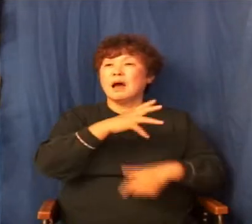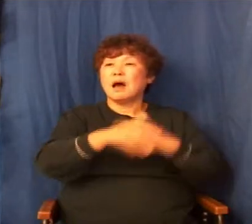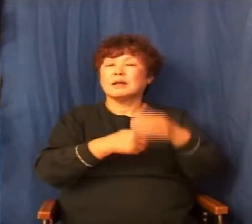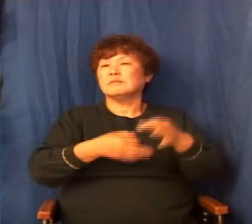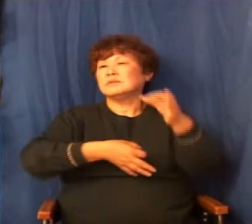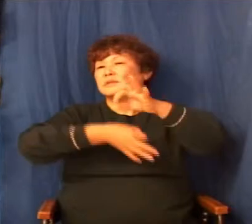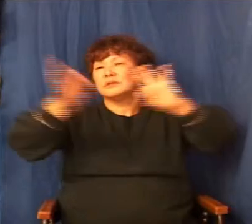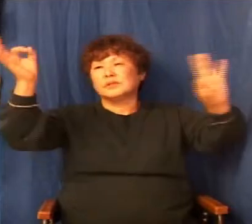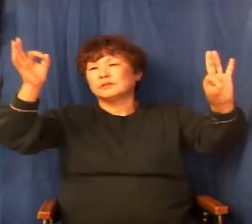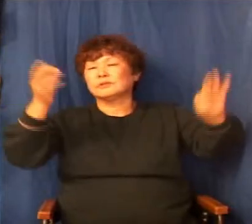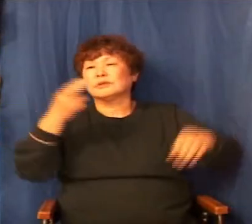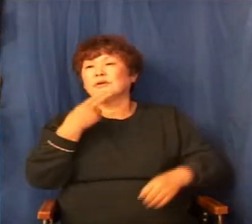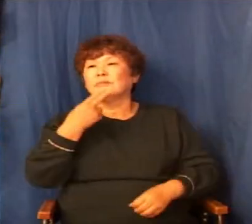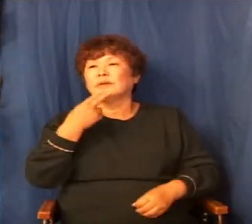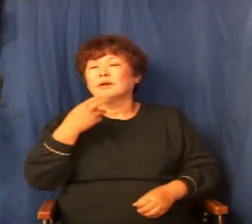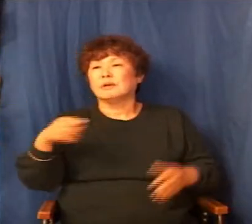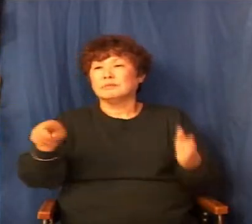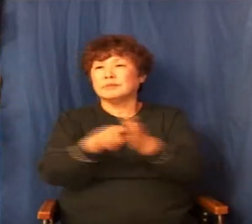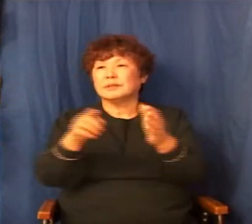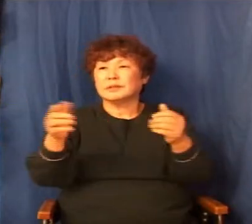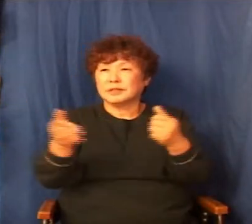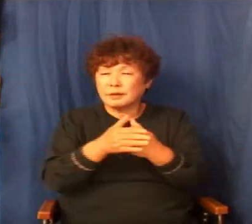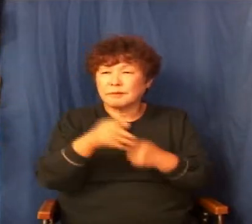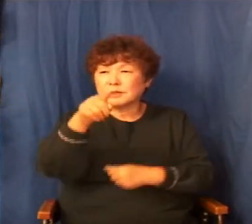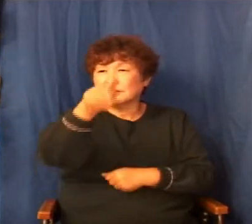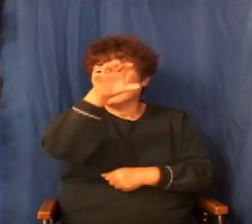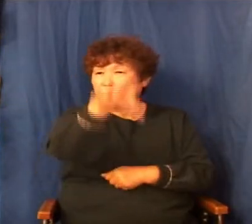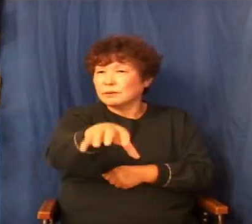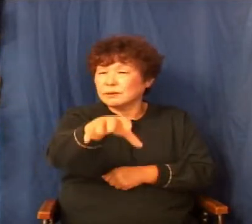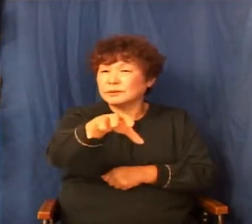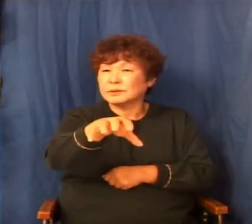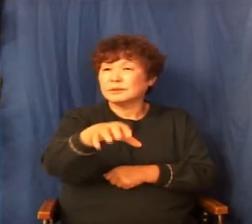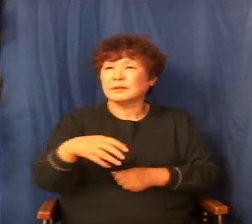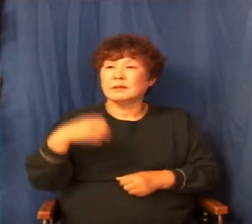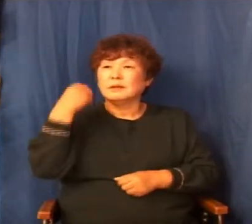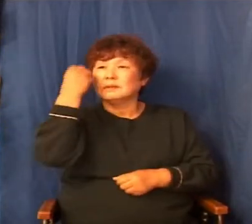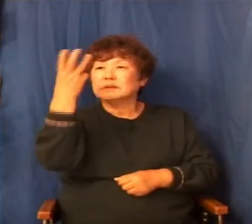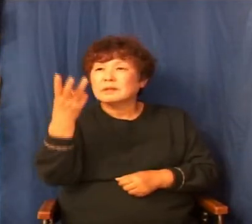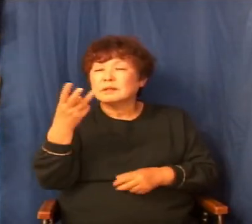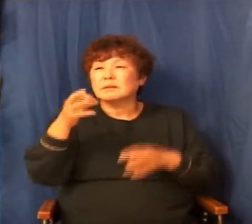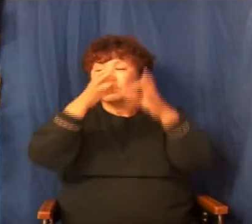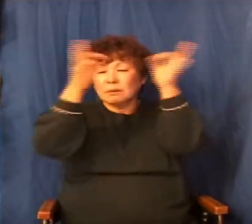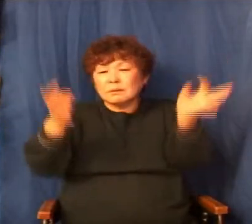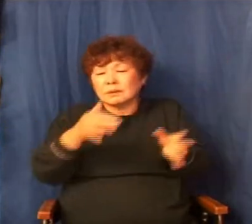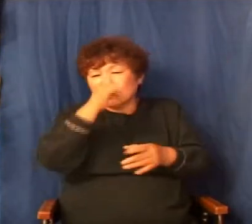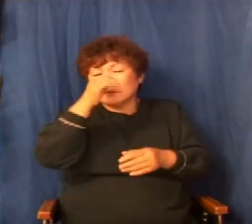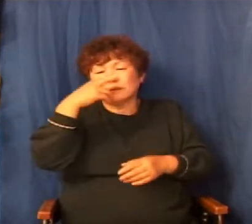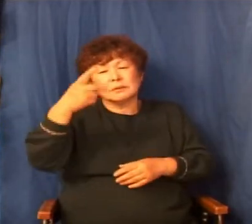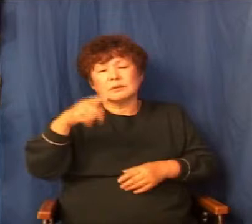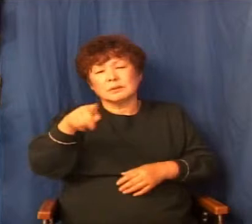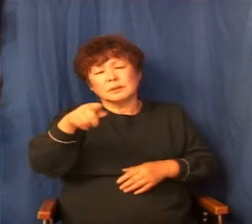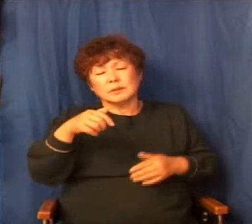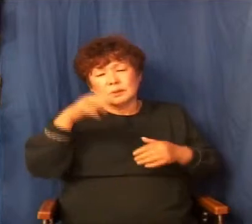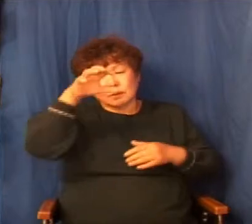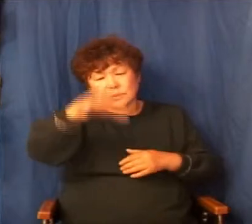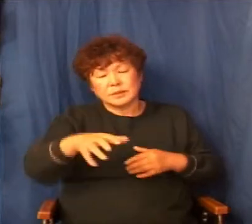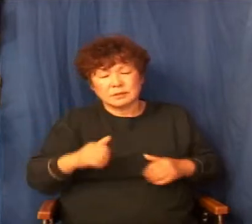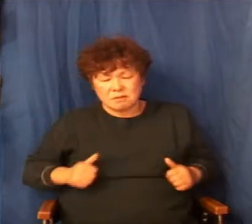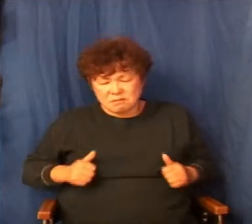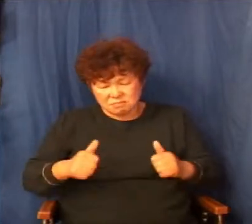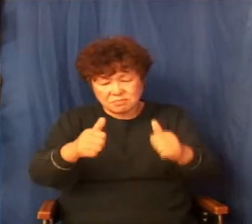실수하는 법이 없다는 걸 믿었기 때문에 그곳에 내가 멜리데에 머물게 됐으면 여기에서 최선을 다한 거예요 그냥